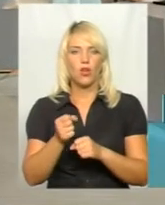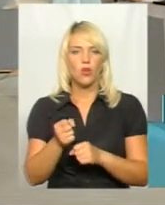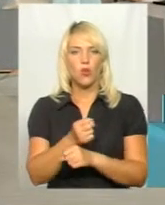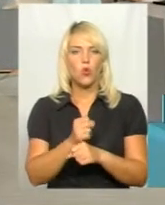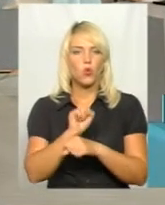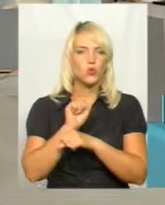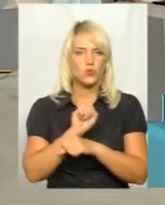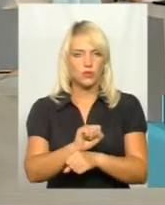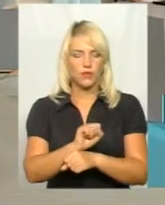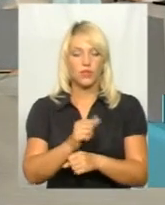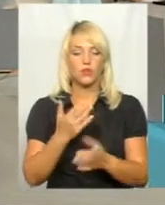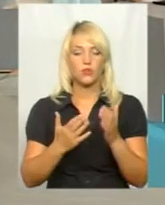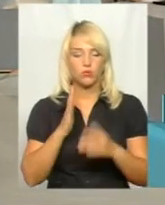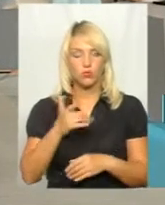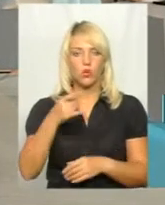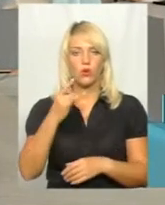воно буде прогрунтовано, так.